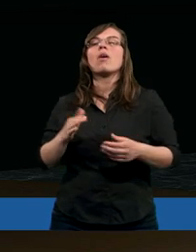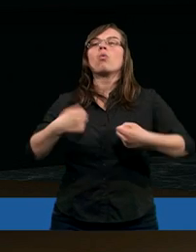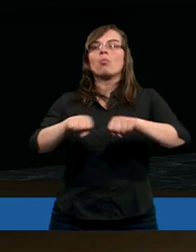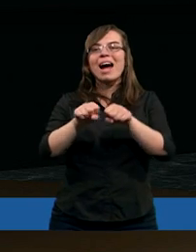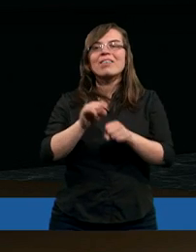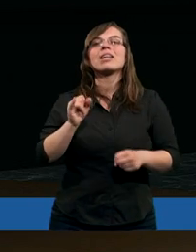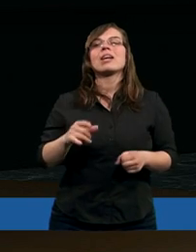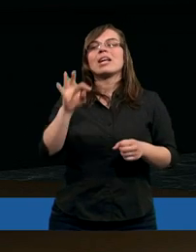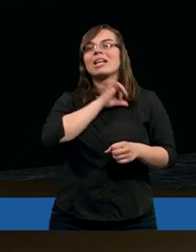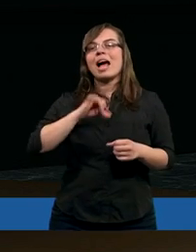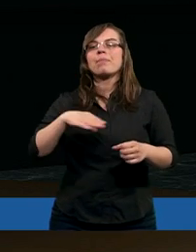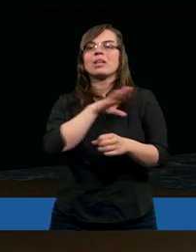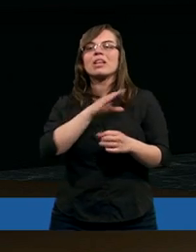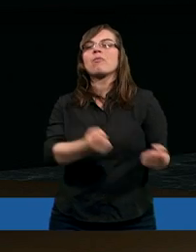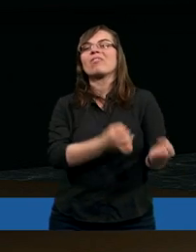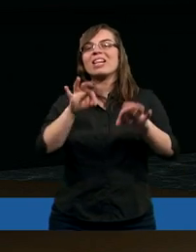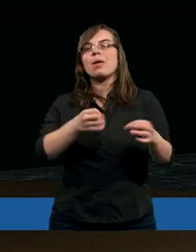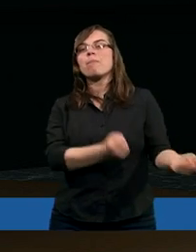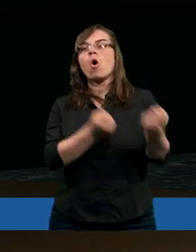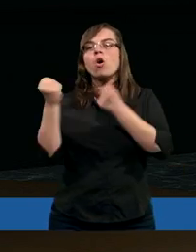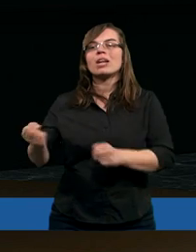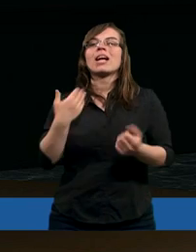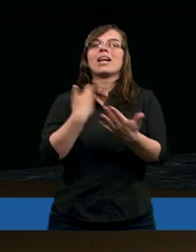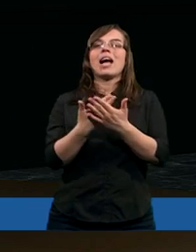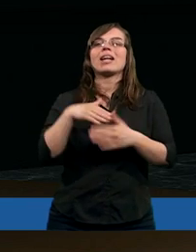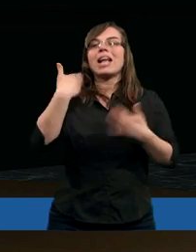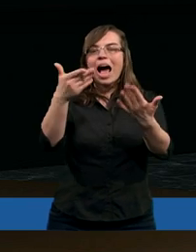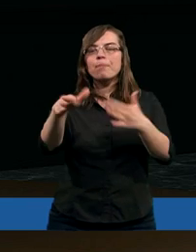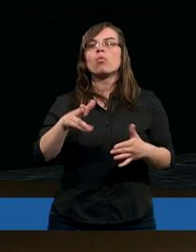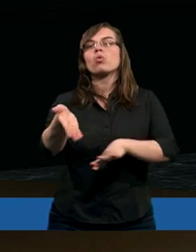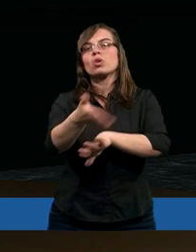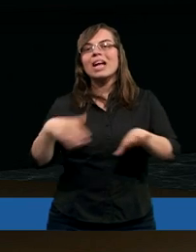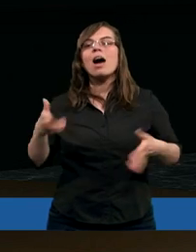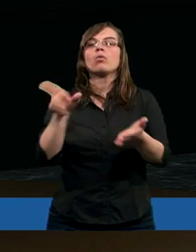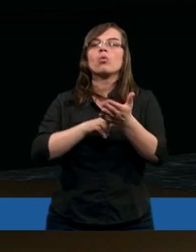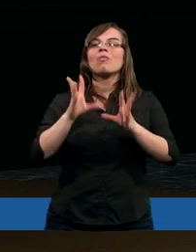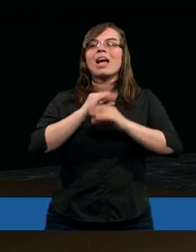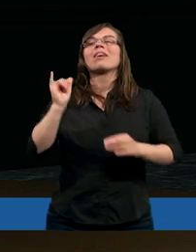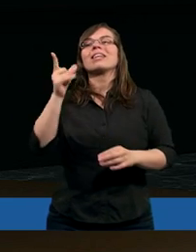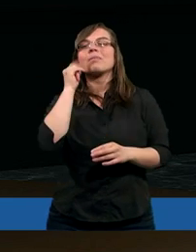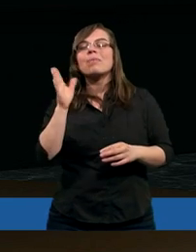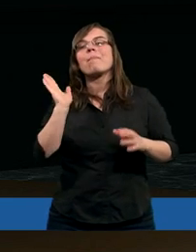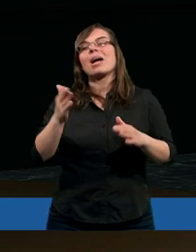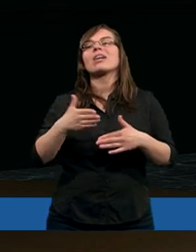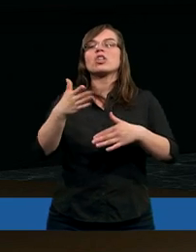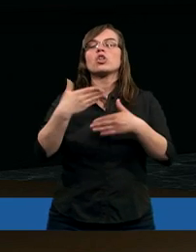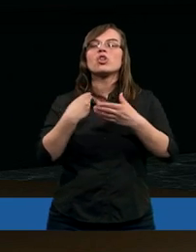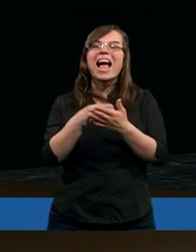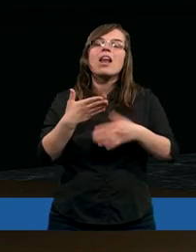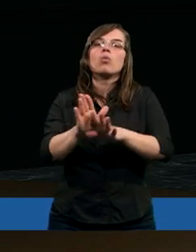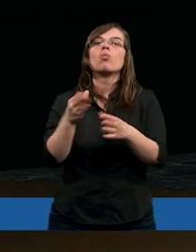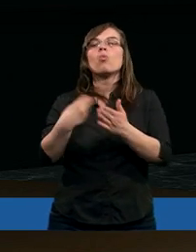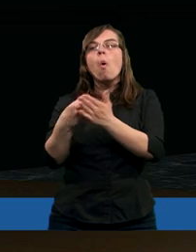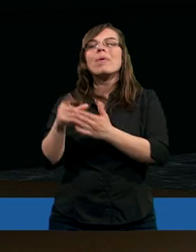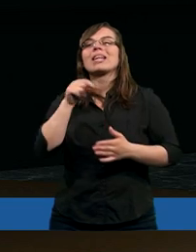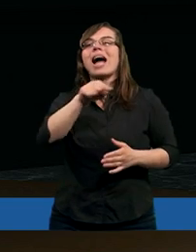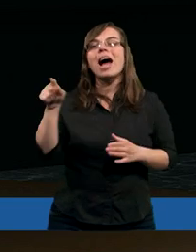usprawiedliwi i sam ich winy poniesie. Dlatego dam Mu dział wśród wielkich i z mocarzami będzie dzielił łupy za